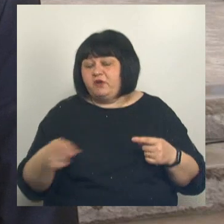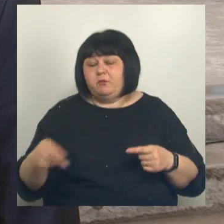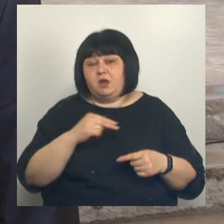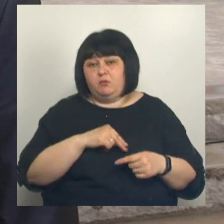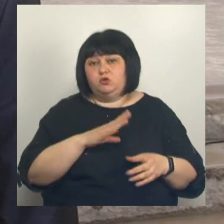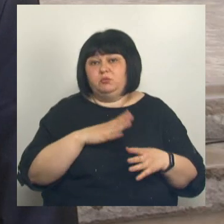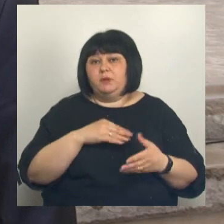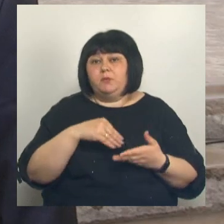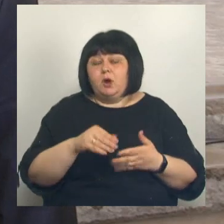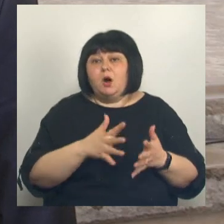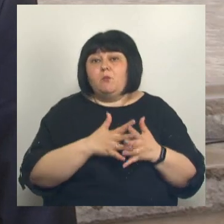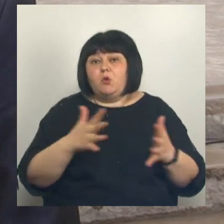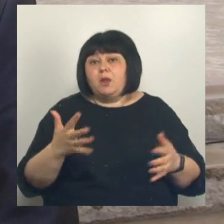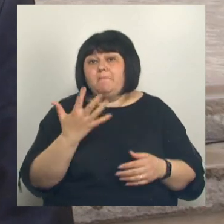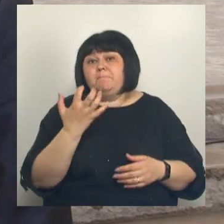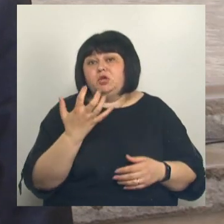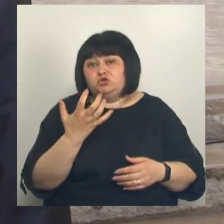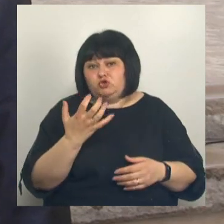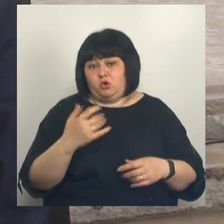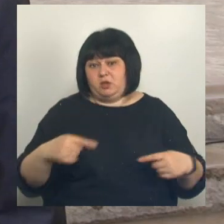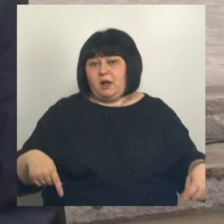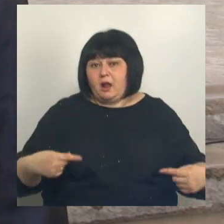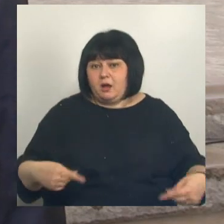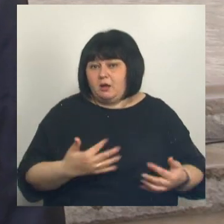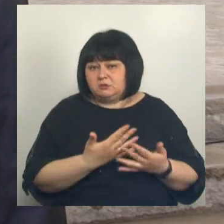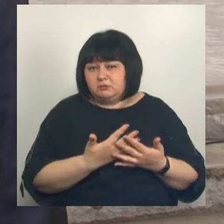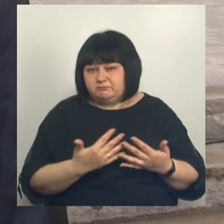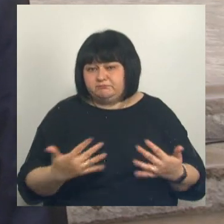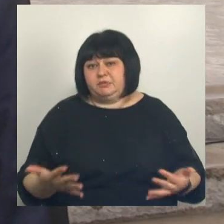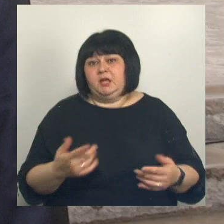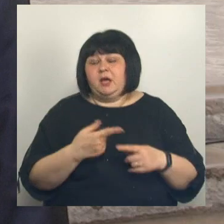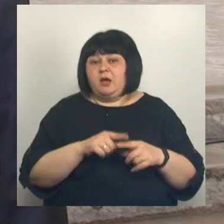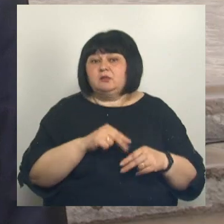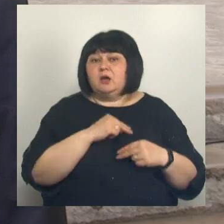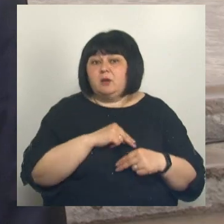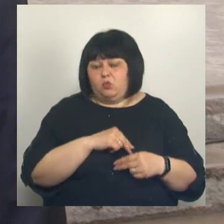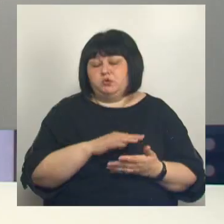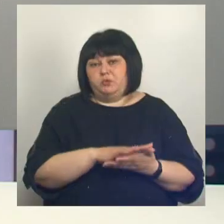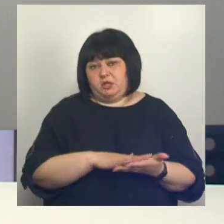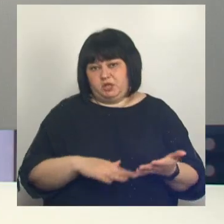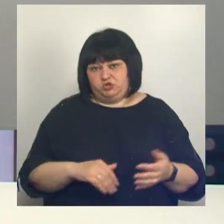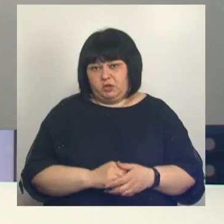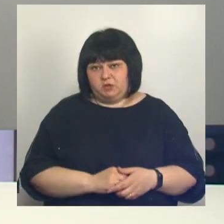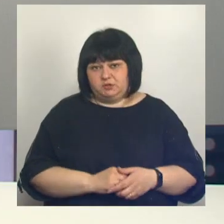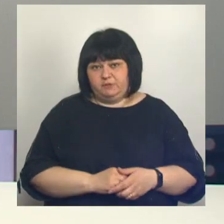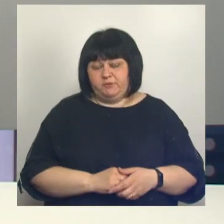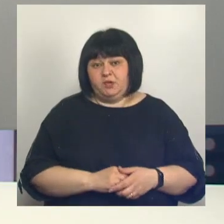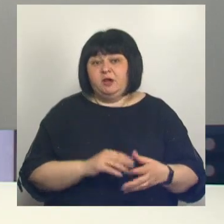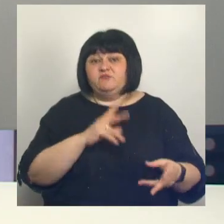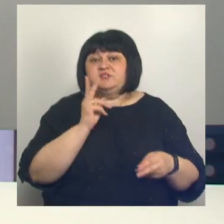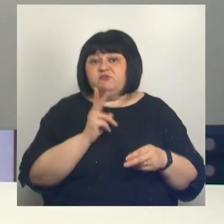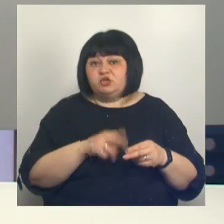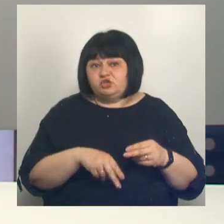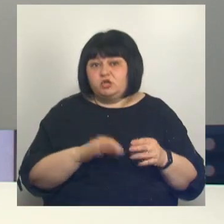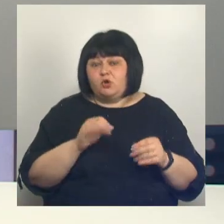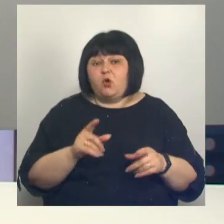было приобретено уже более 500 колясок. И эта работа как бы продолжается. В завершении о